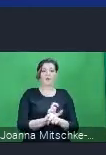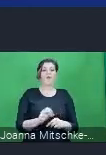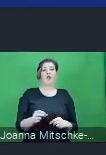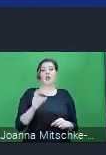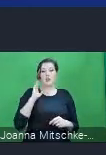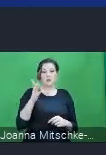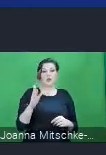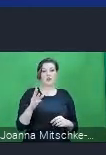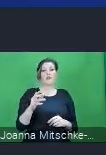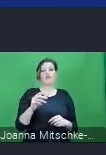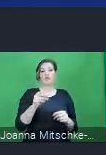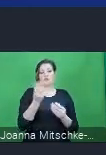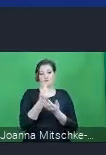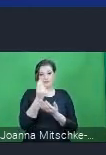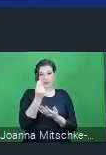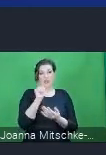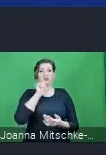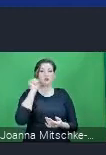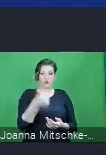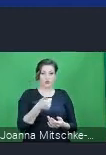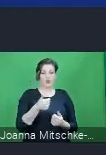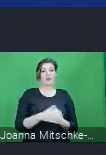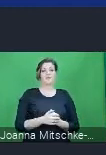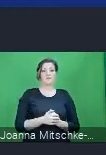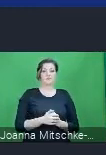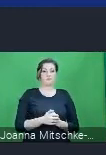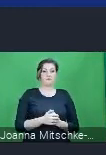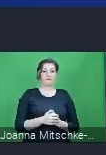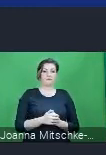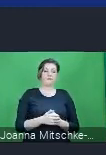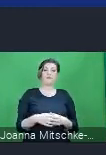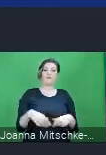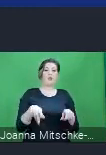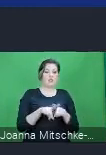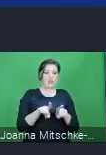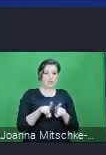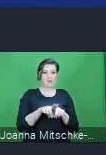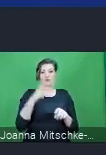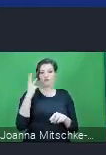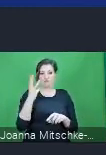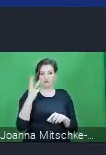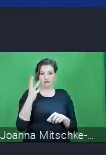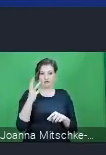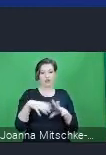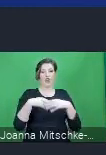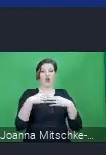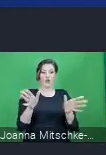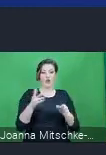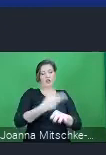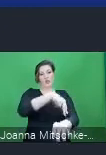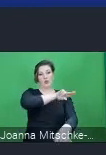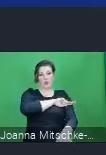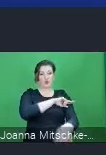unijnych, w ramach tutaj osi priorytetowej e-administracji i otwarty urząd.